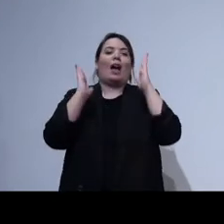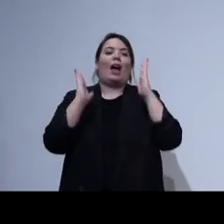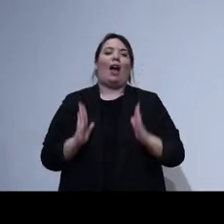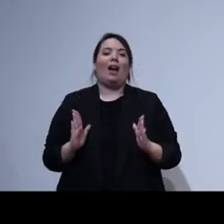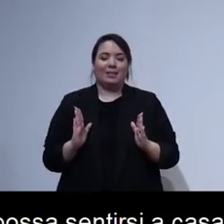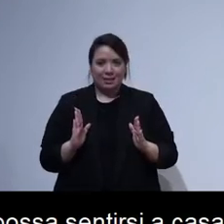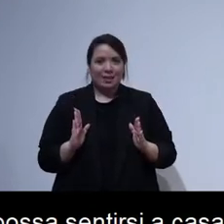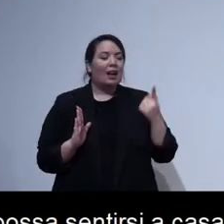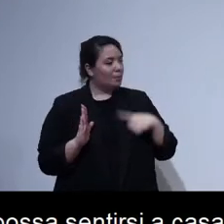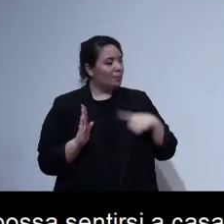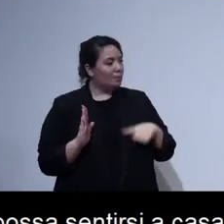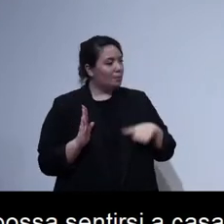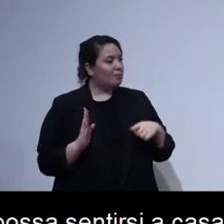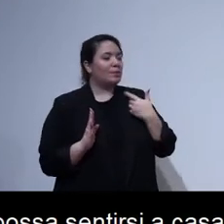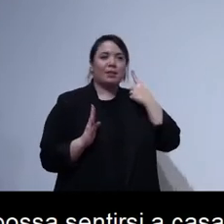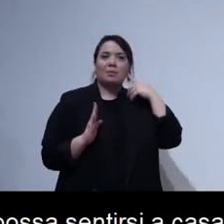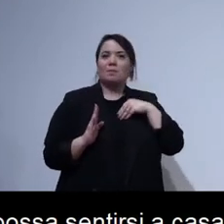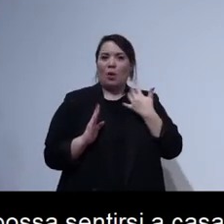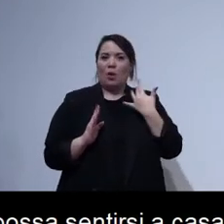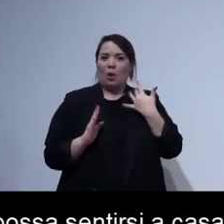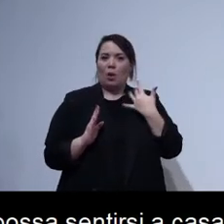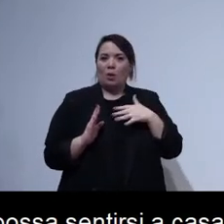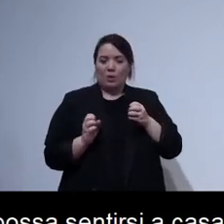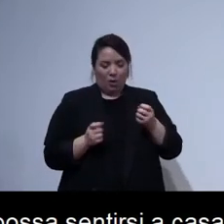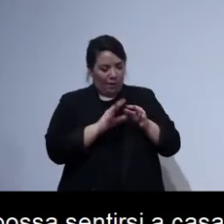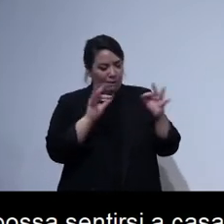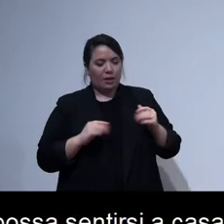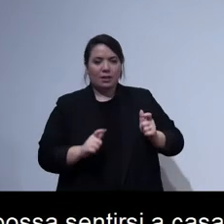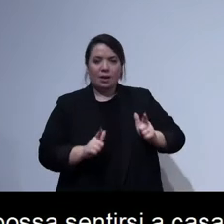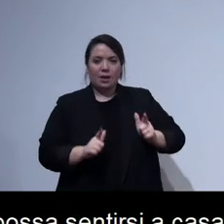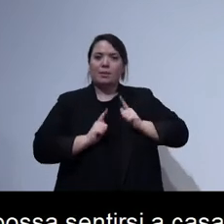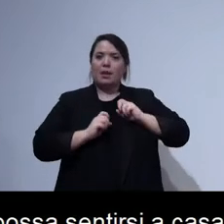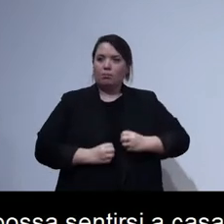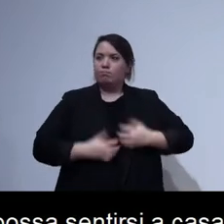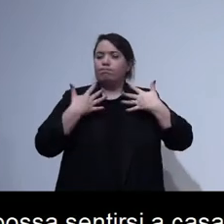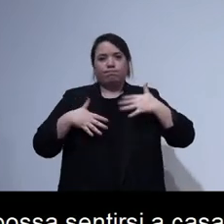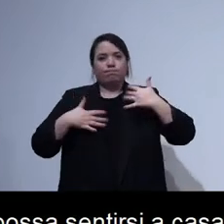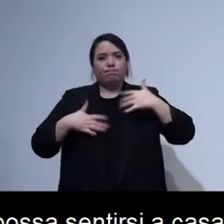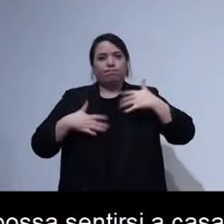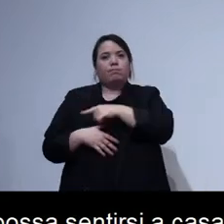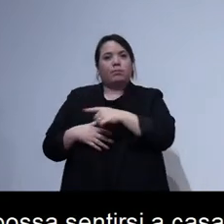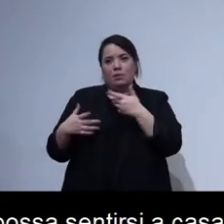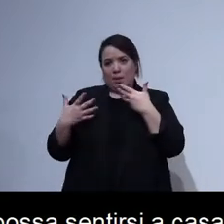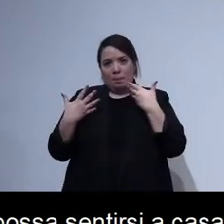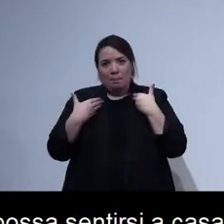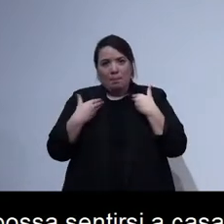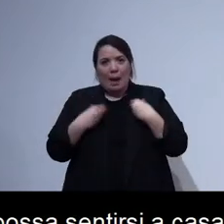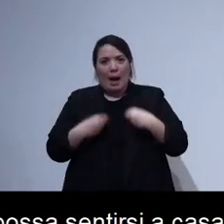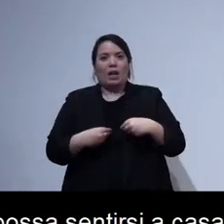po' più scaldato il cuore, mi ha dato veramente la voglia di partecipare a questa avventura. Dopo poco tempo